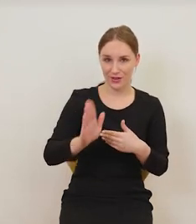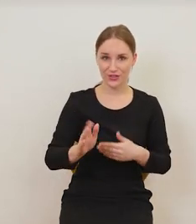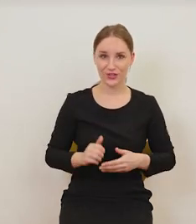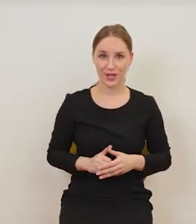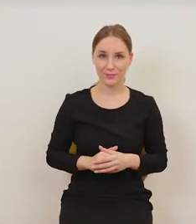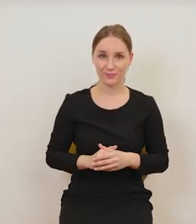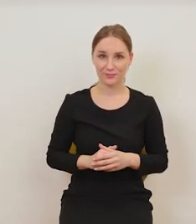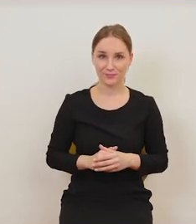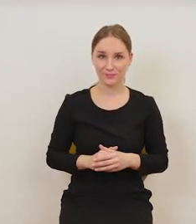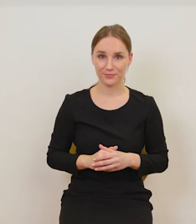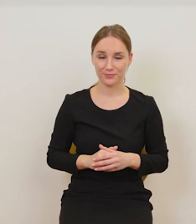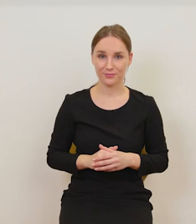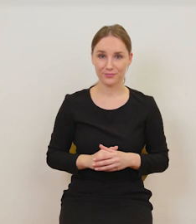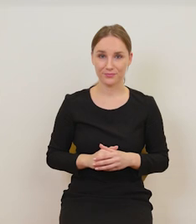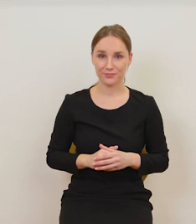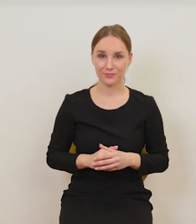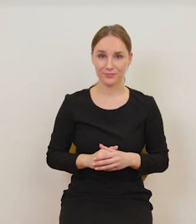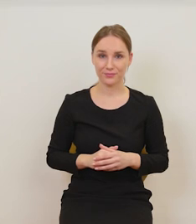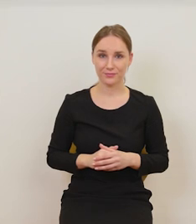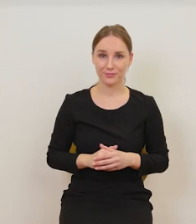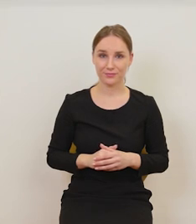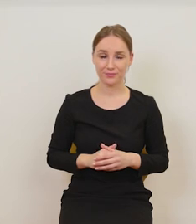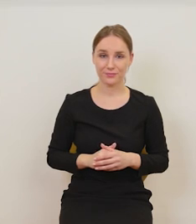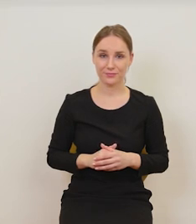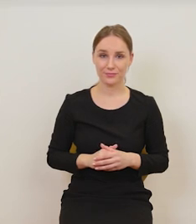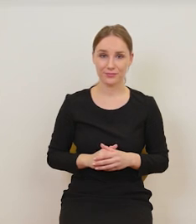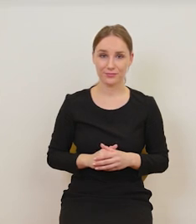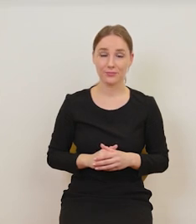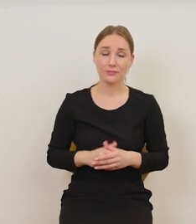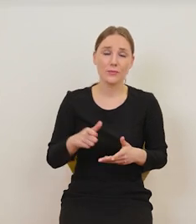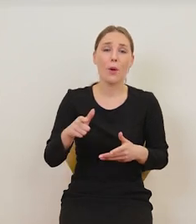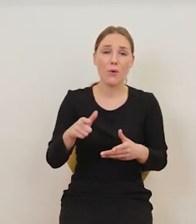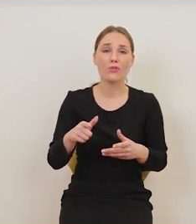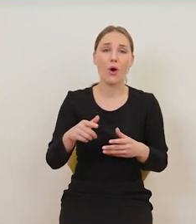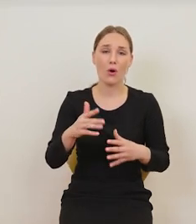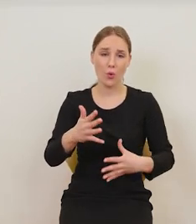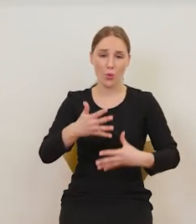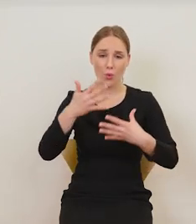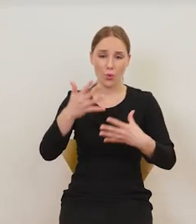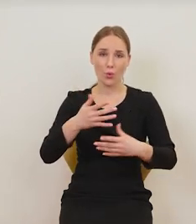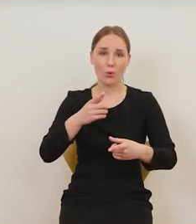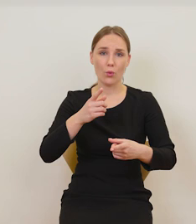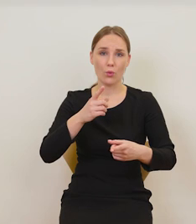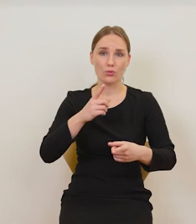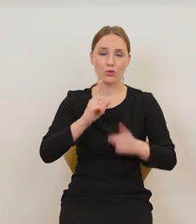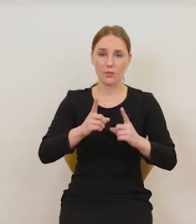środka lotnego. Oczywiście organiczne środki,